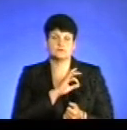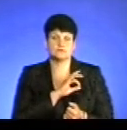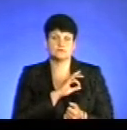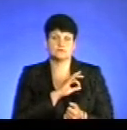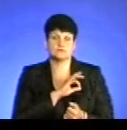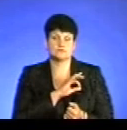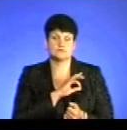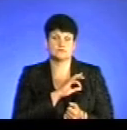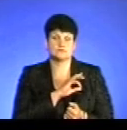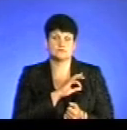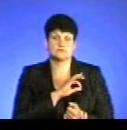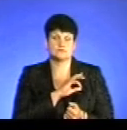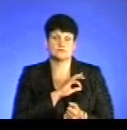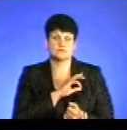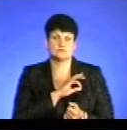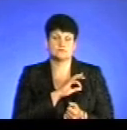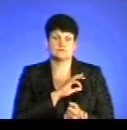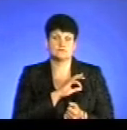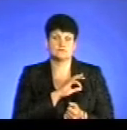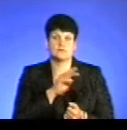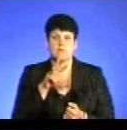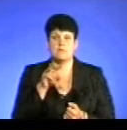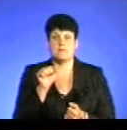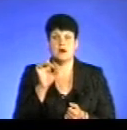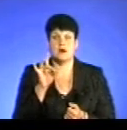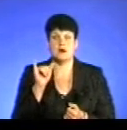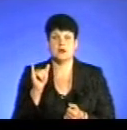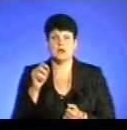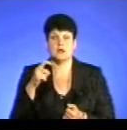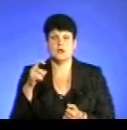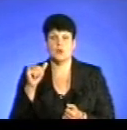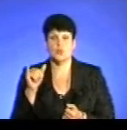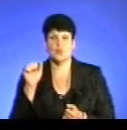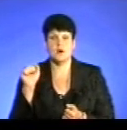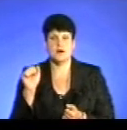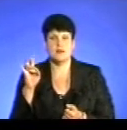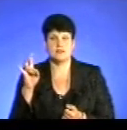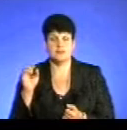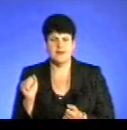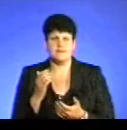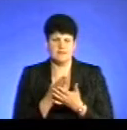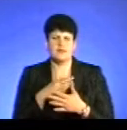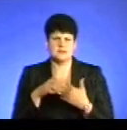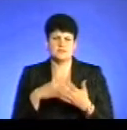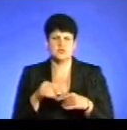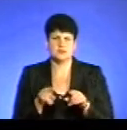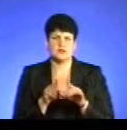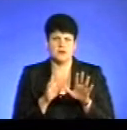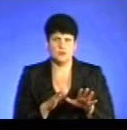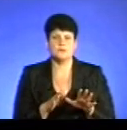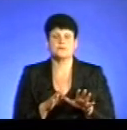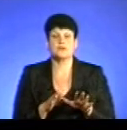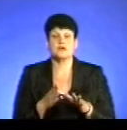маріхуани. Ну, і є деякі змішані форми в нас. Значить, якщо